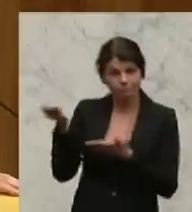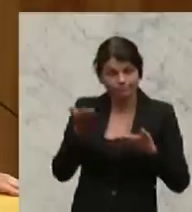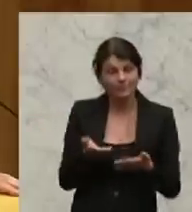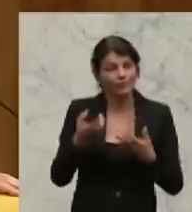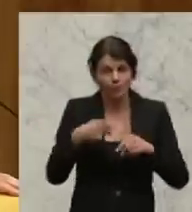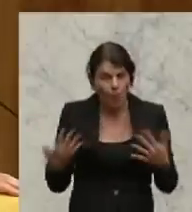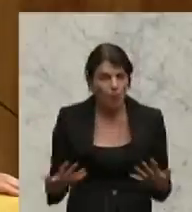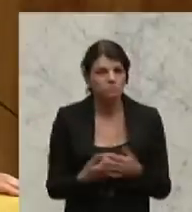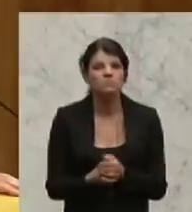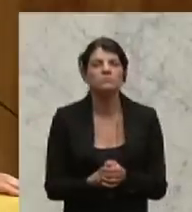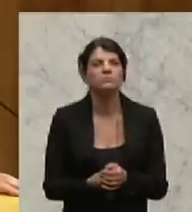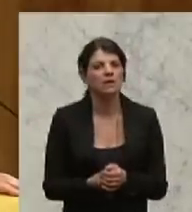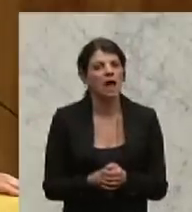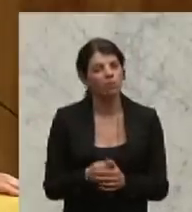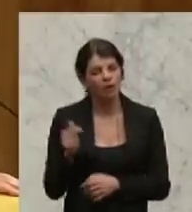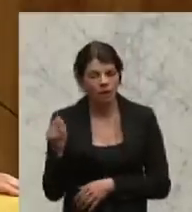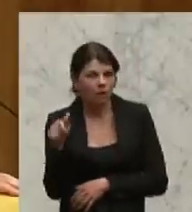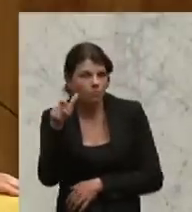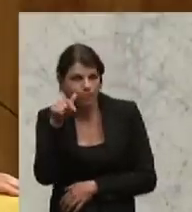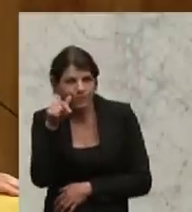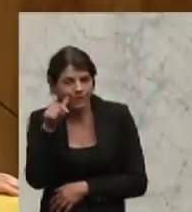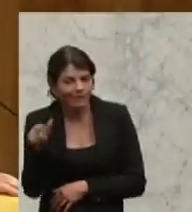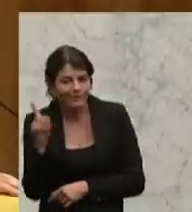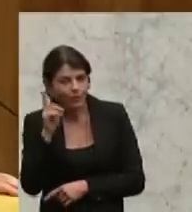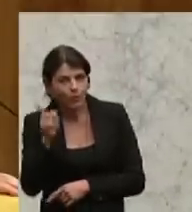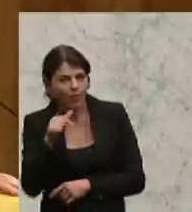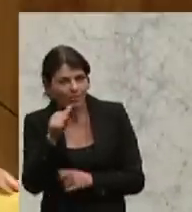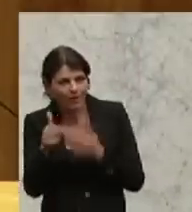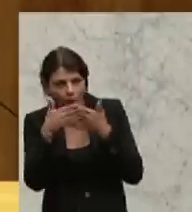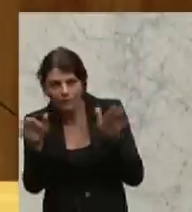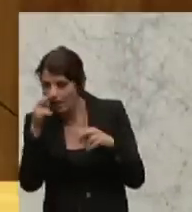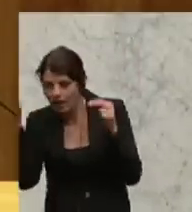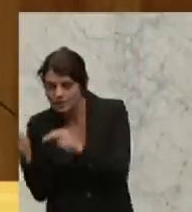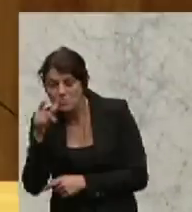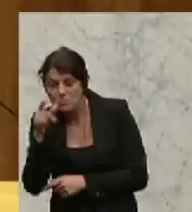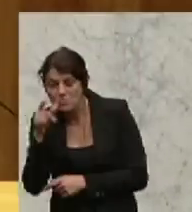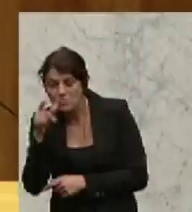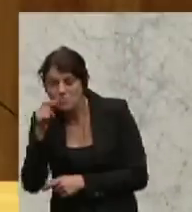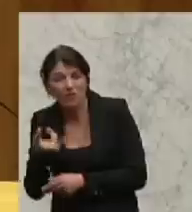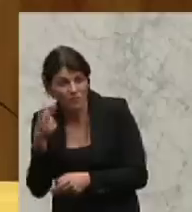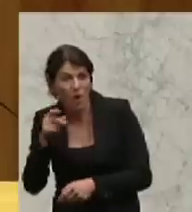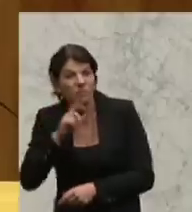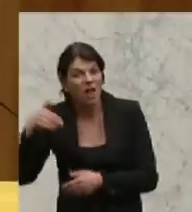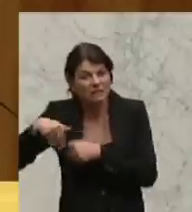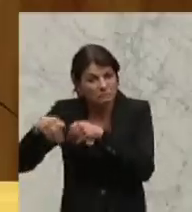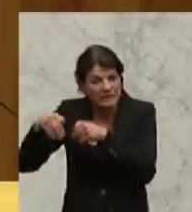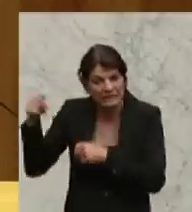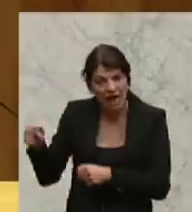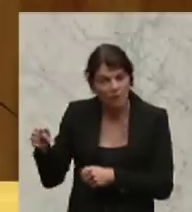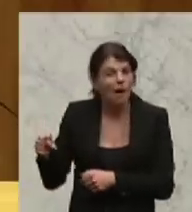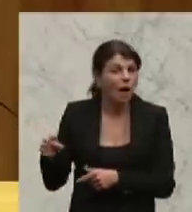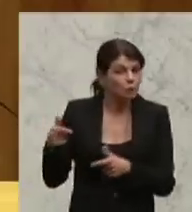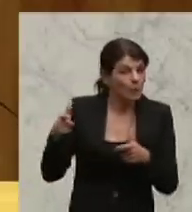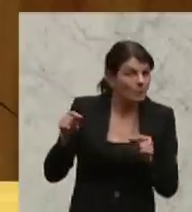nicht für die Öffentlichkeit bestimmten Papier des Finanzministeriums, werden also einigermaßen stimmen.